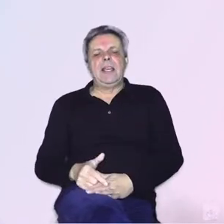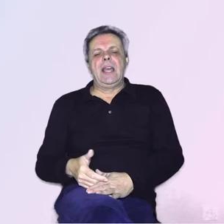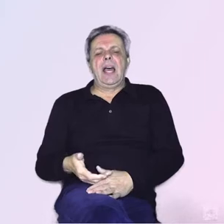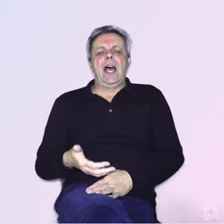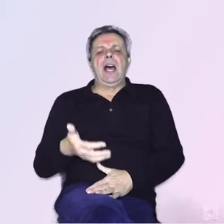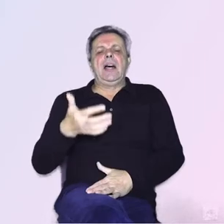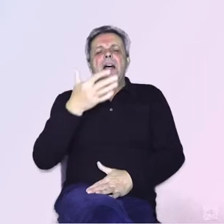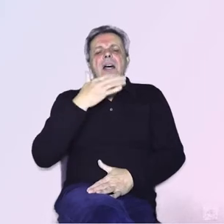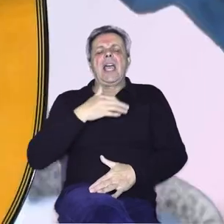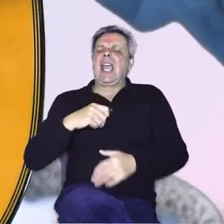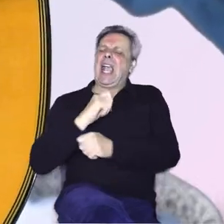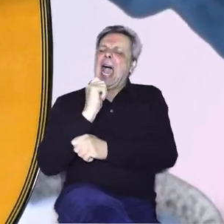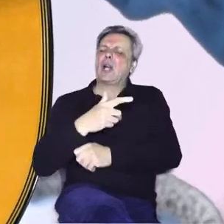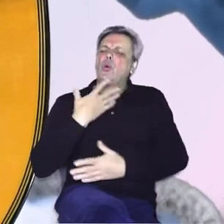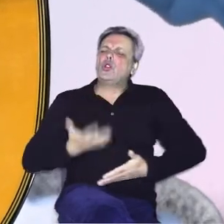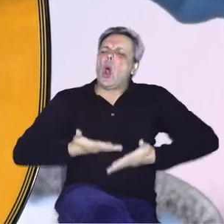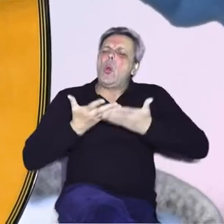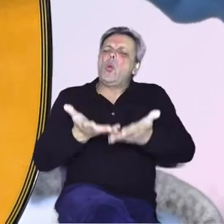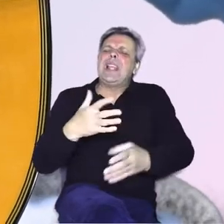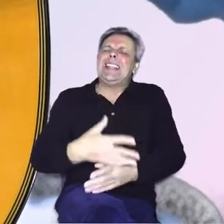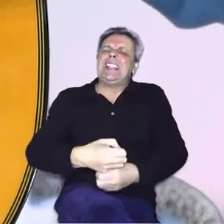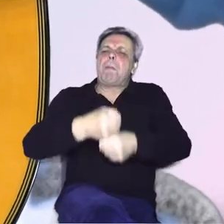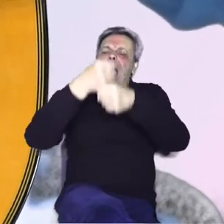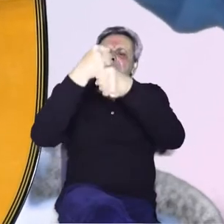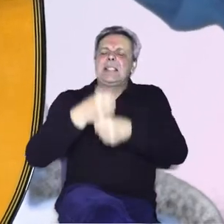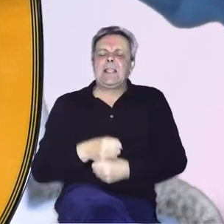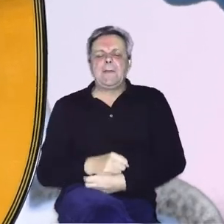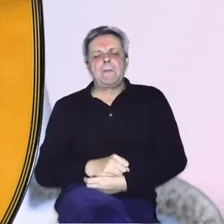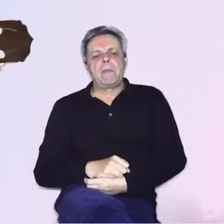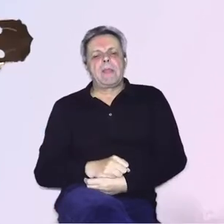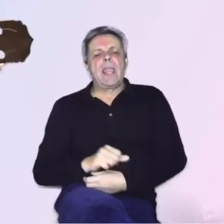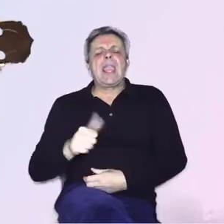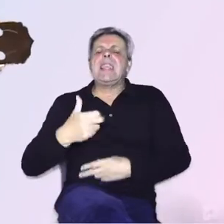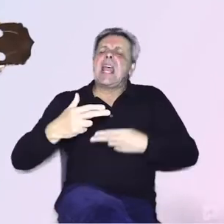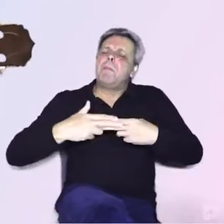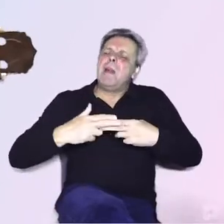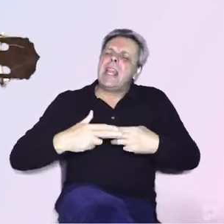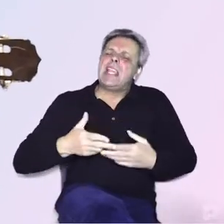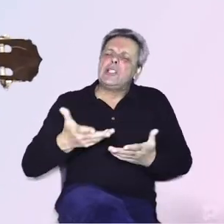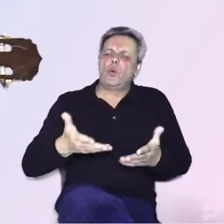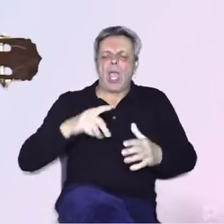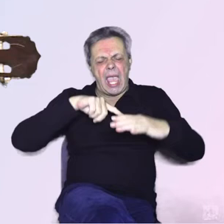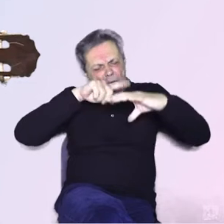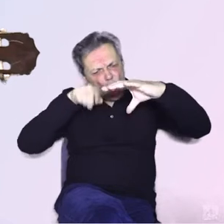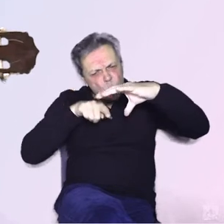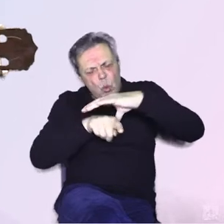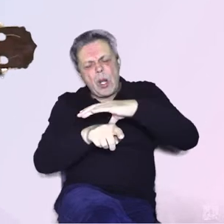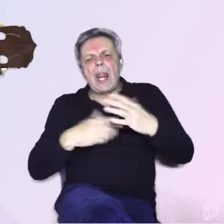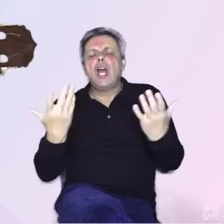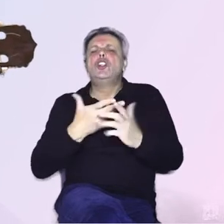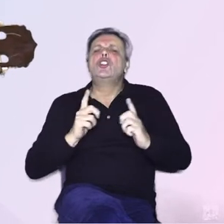alkemije kartu što nudi ti spas. Jer blizu je tunel